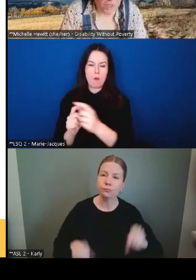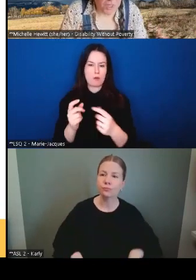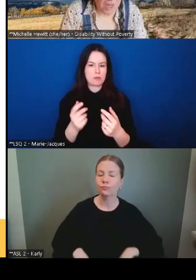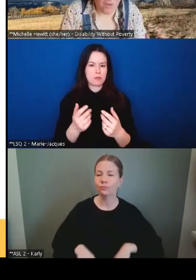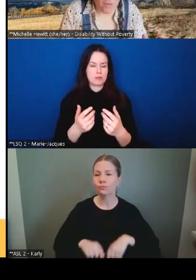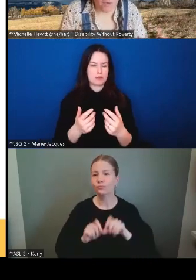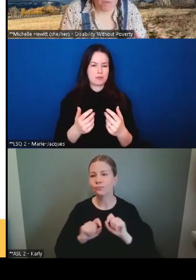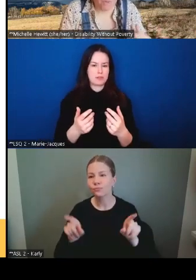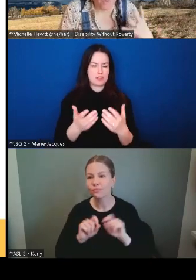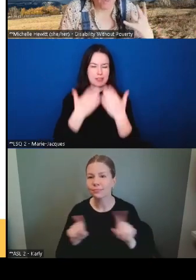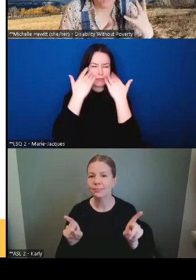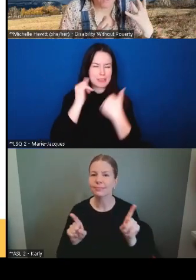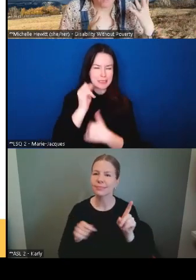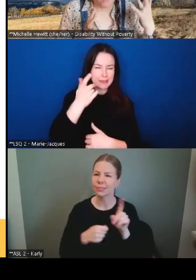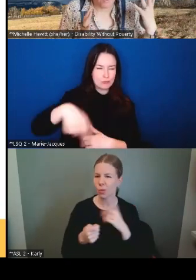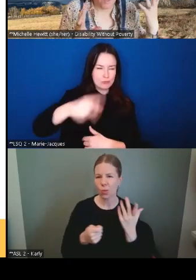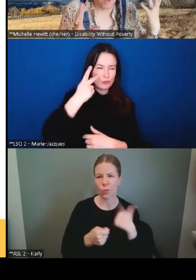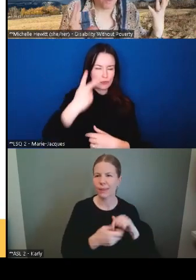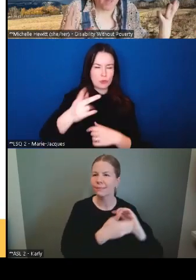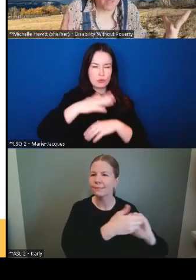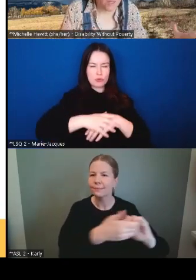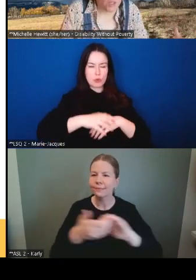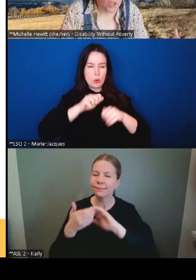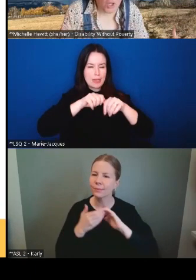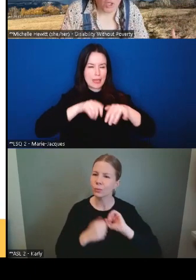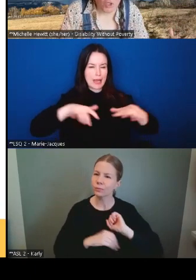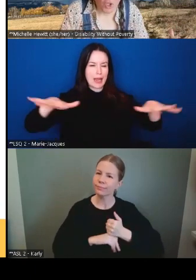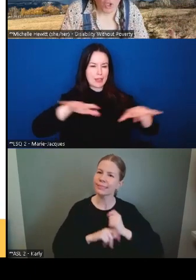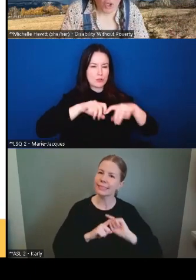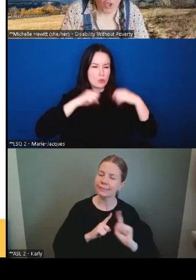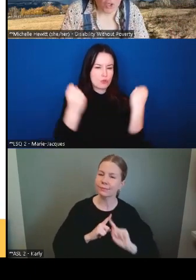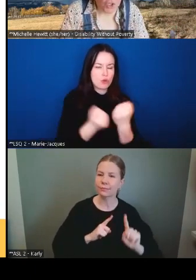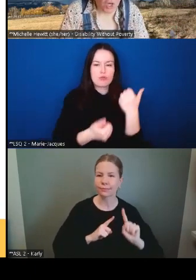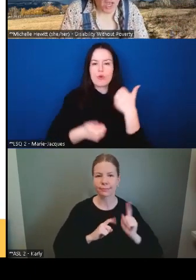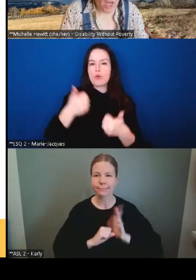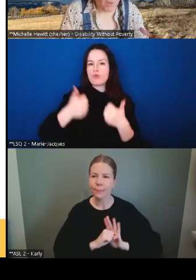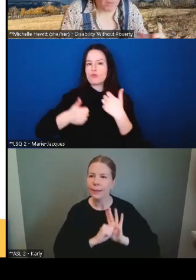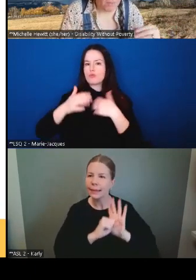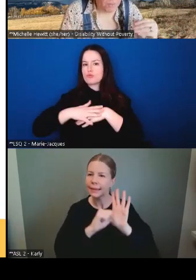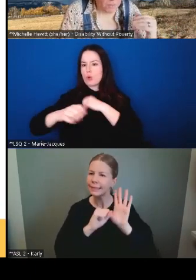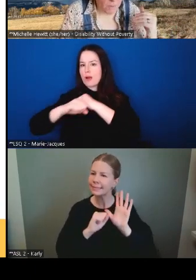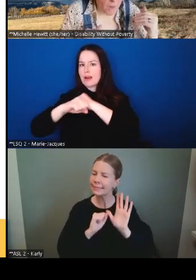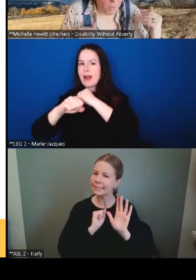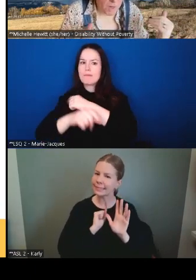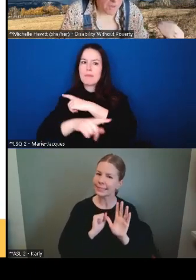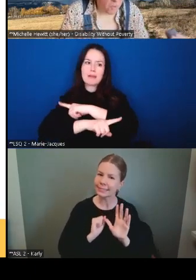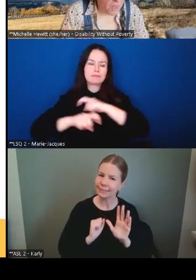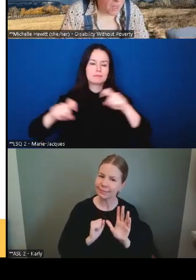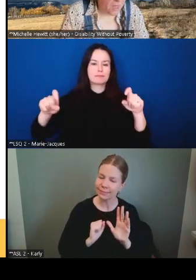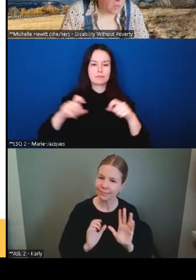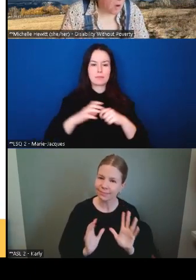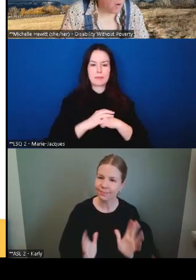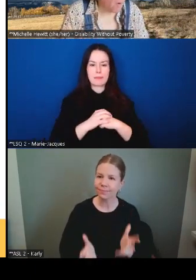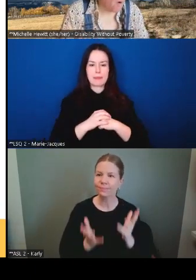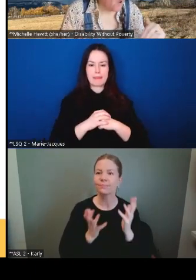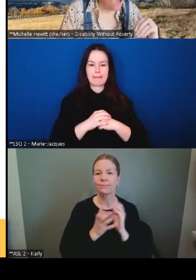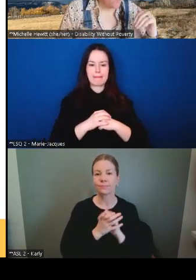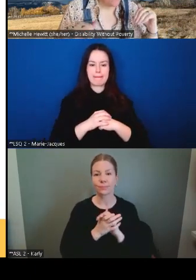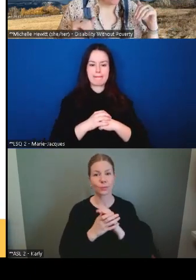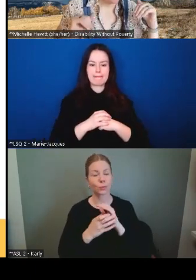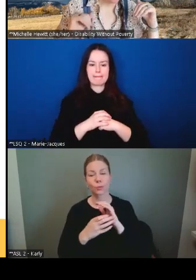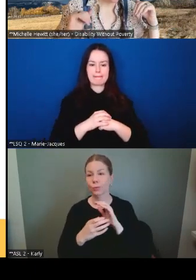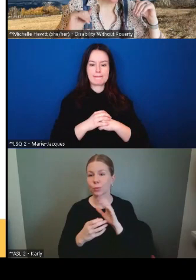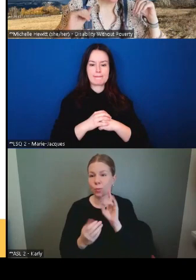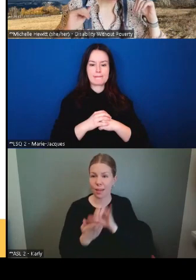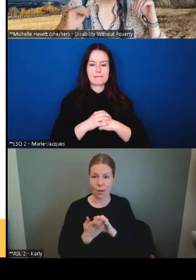choses sur les médias sociaux ou sur les campagnes que nous avons élaborées ensemble et celles que nous